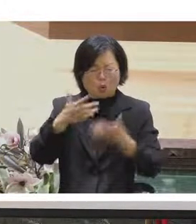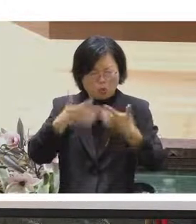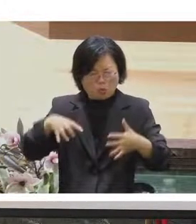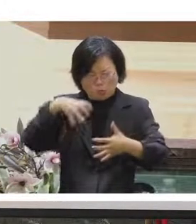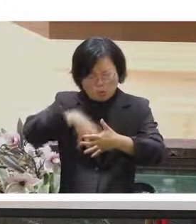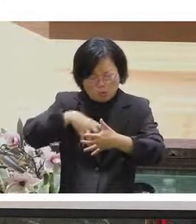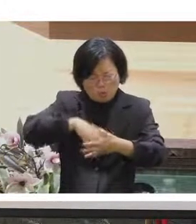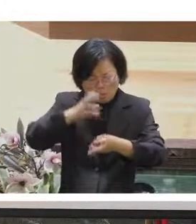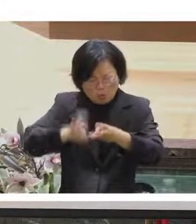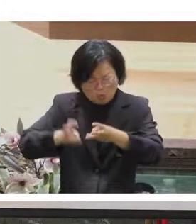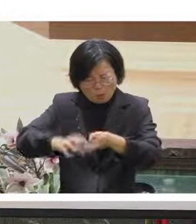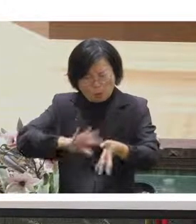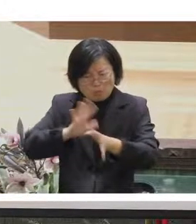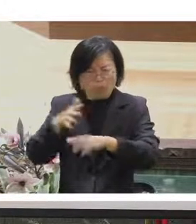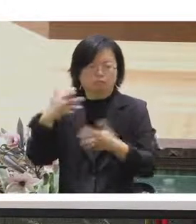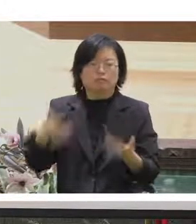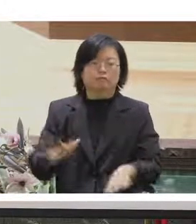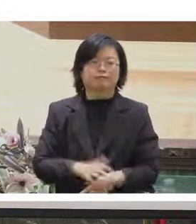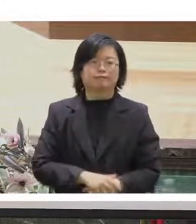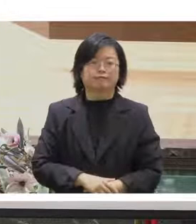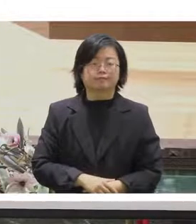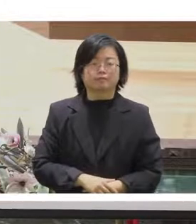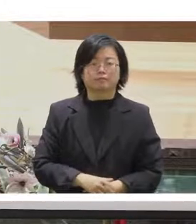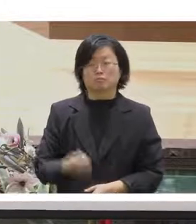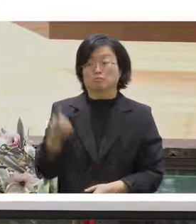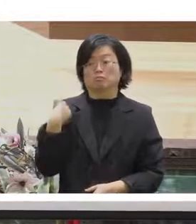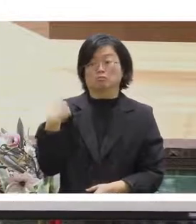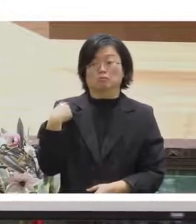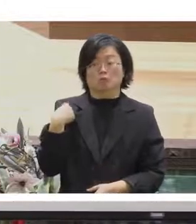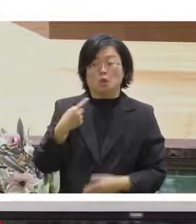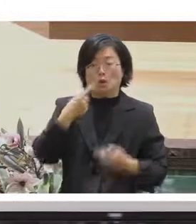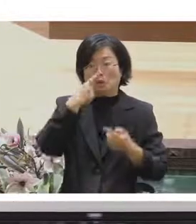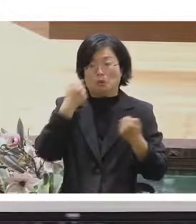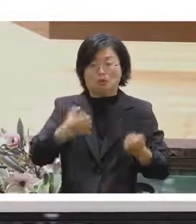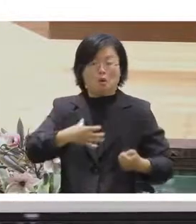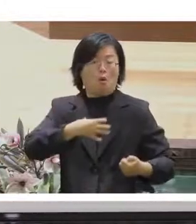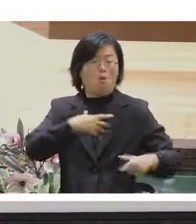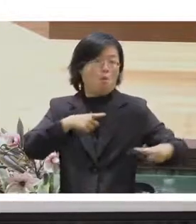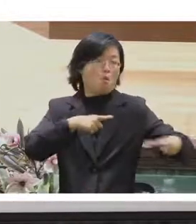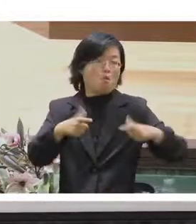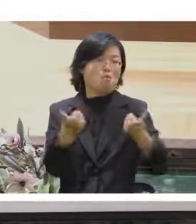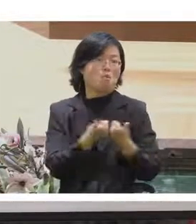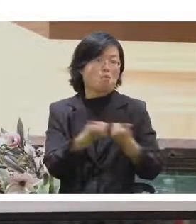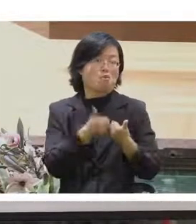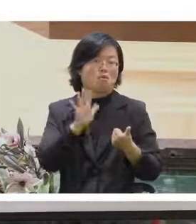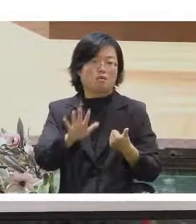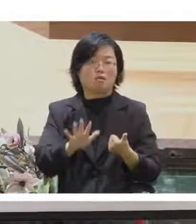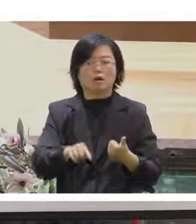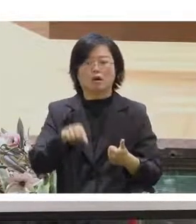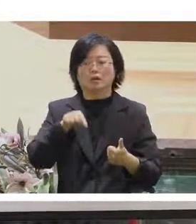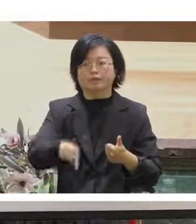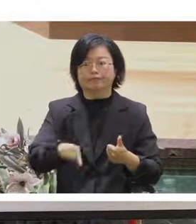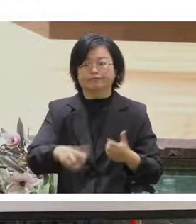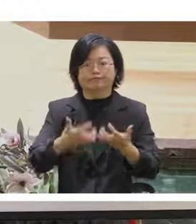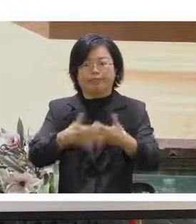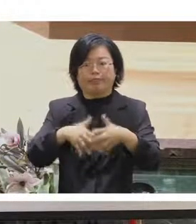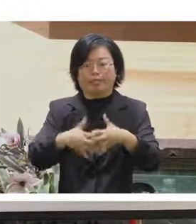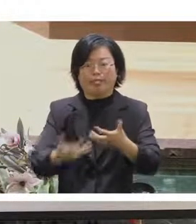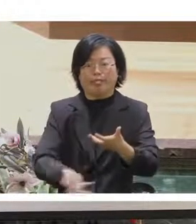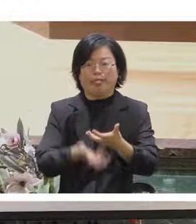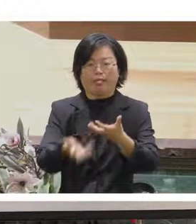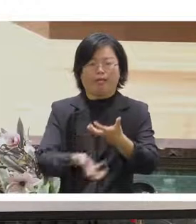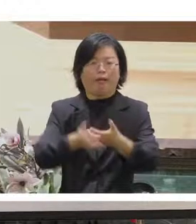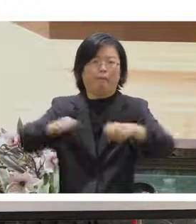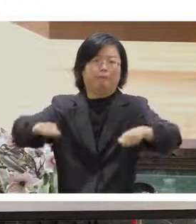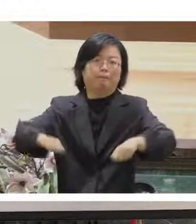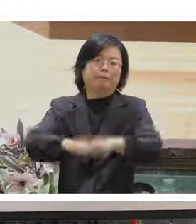眉角角這樣子像昨天很快速的講一個例子昨天我們在無緣也有一場議程投影機就燒掉了那就是一個很昂貴